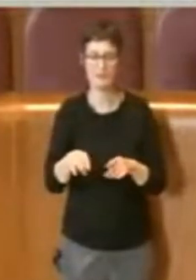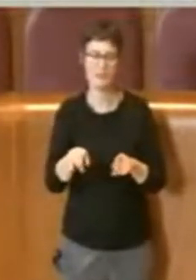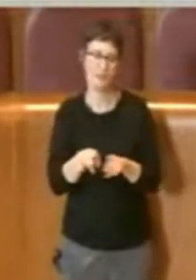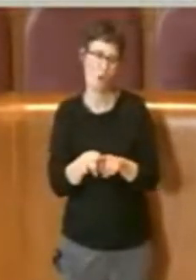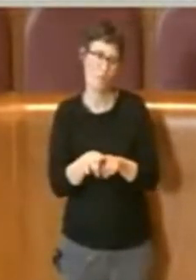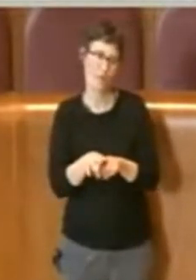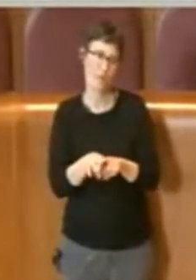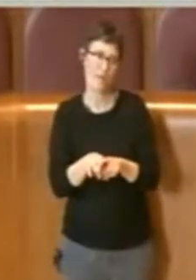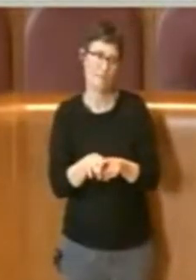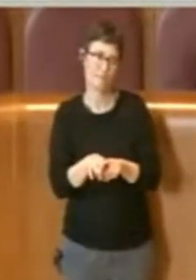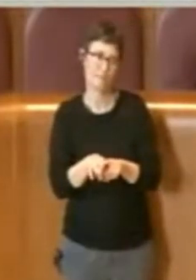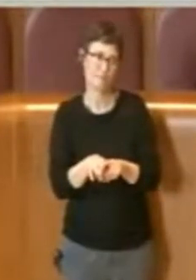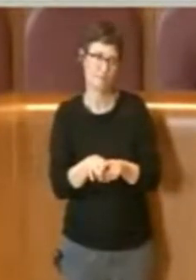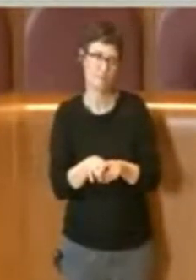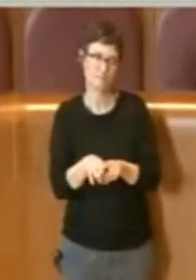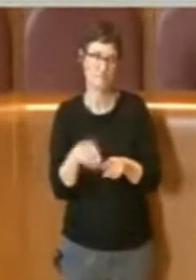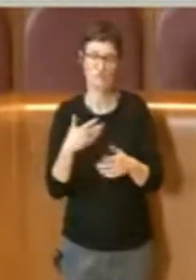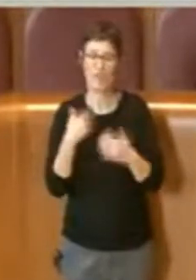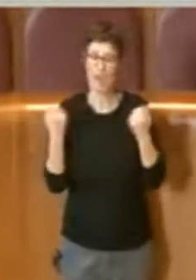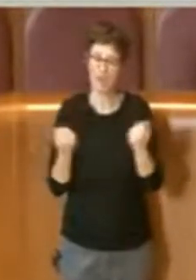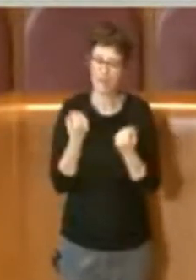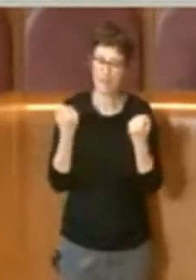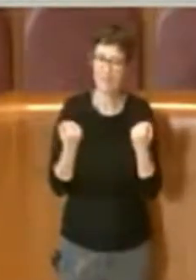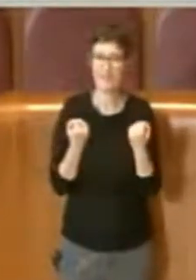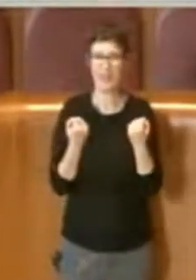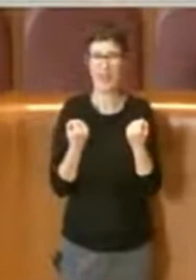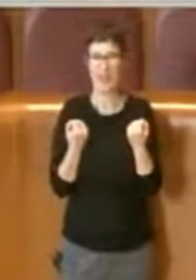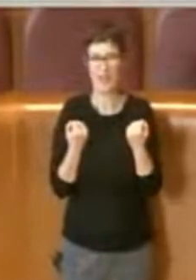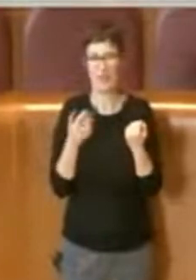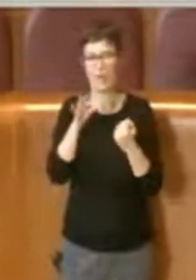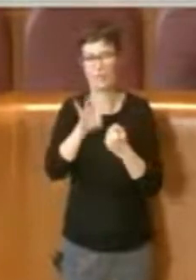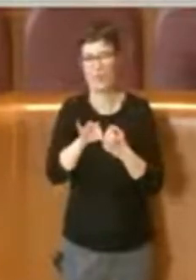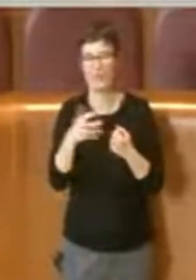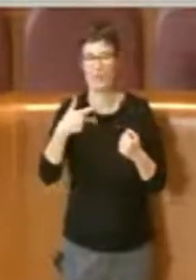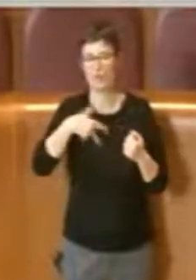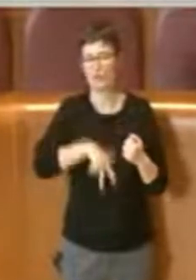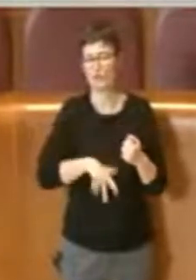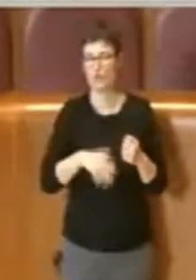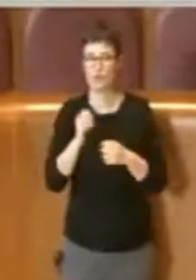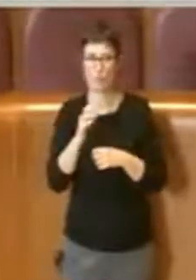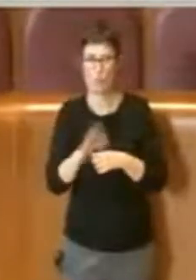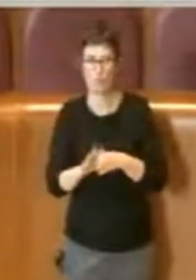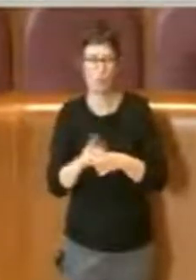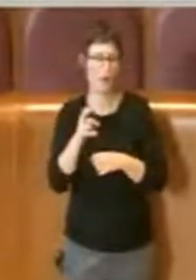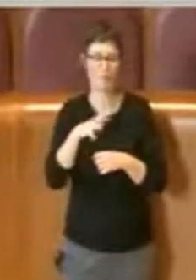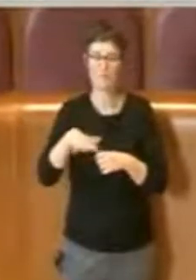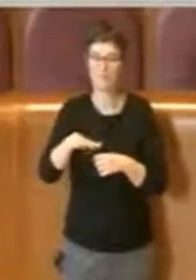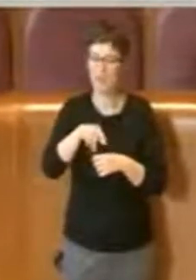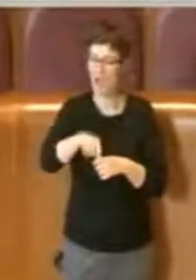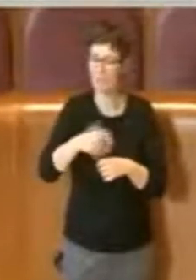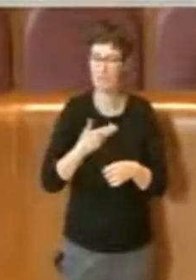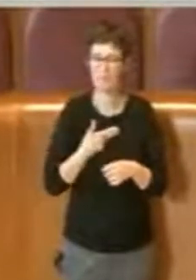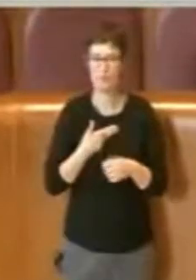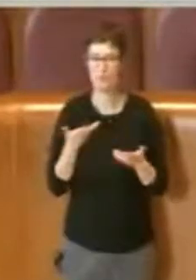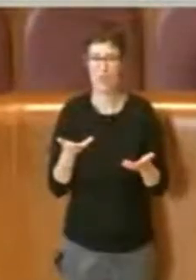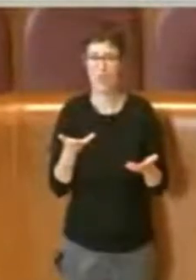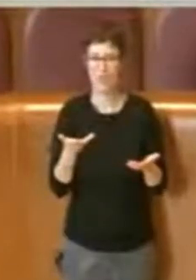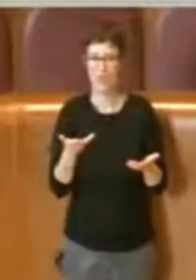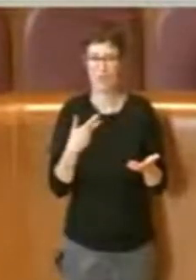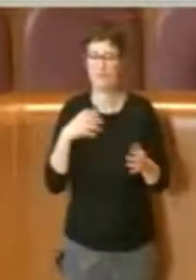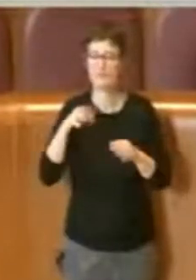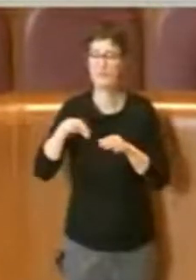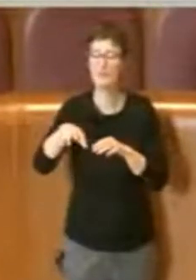attività esistenti con funzioni socioculturali. Sappiamo che in quell'ambito territoriale ci sono degli spazi che sono stati